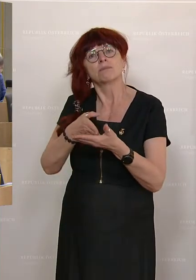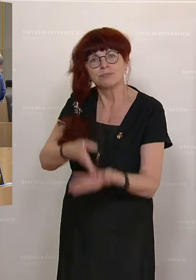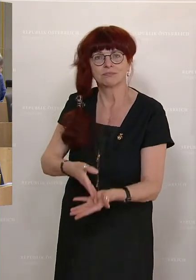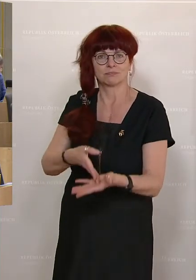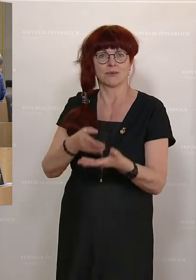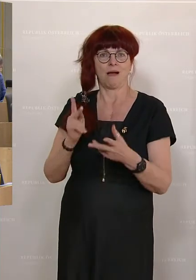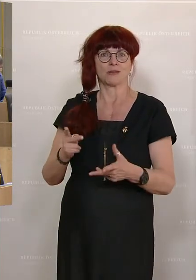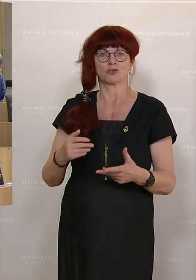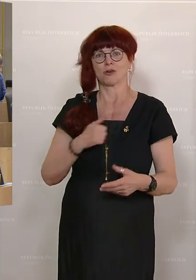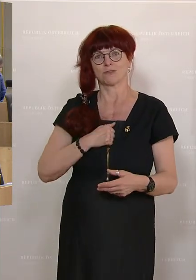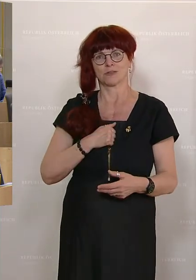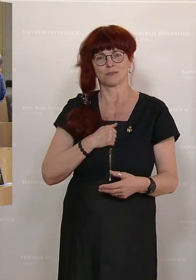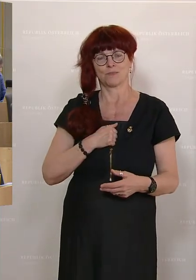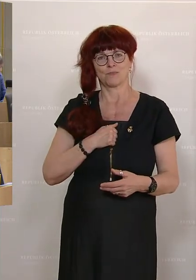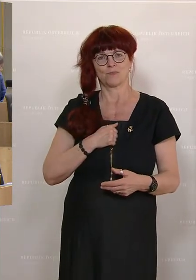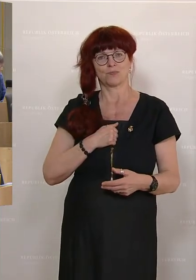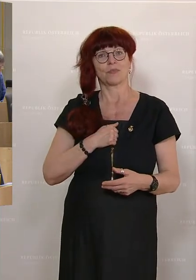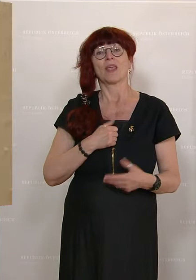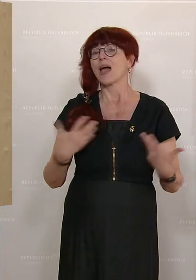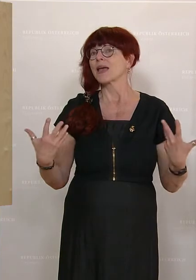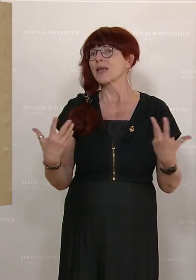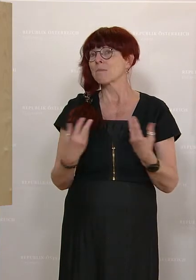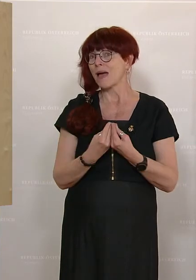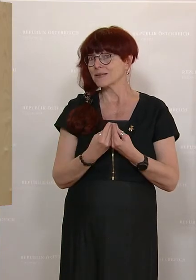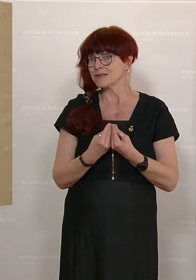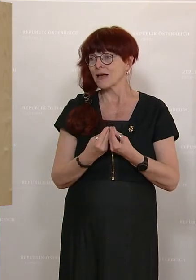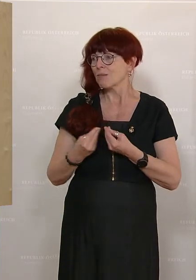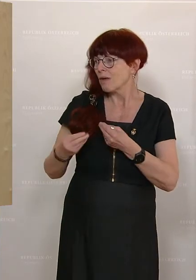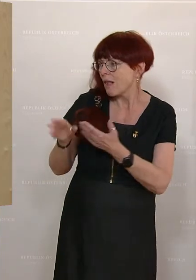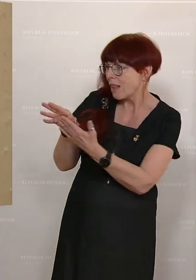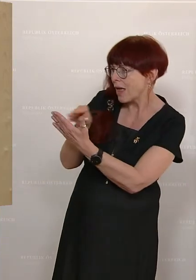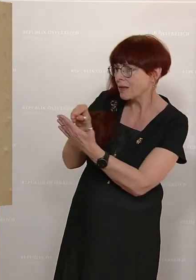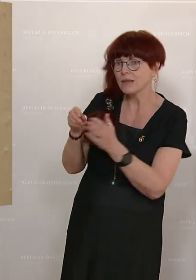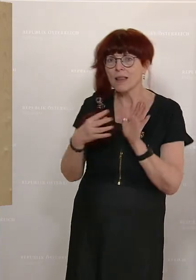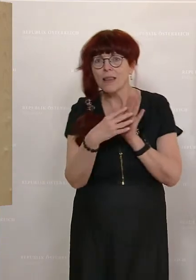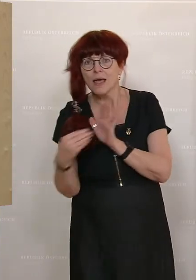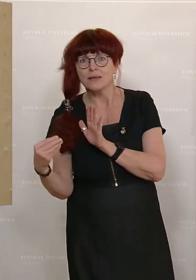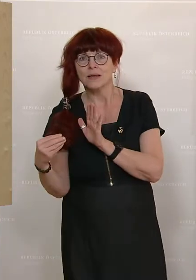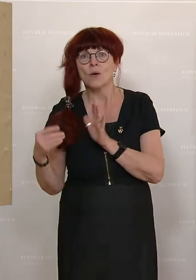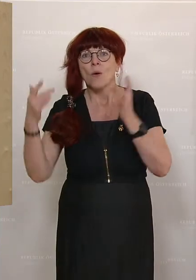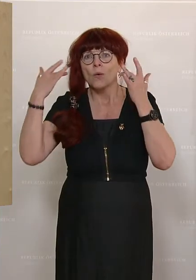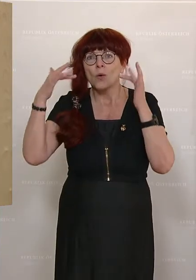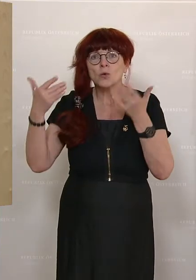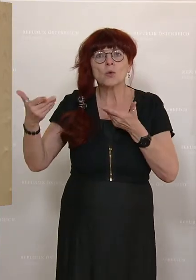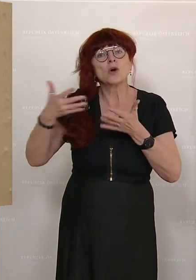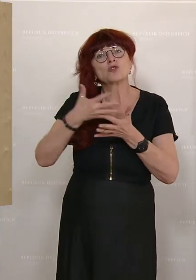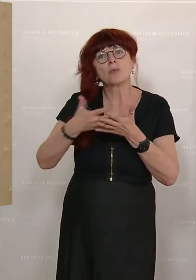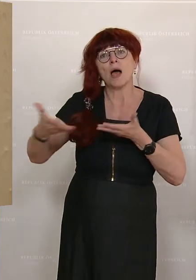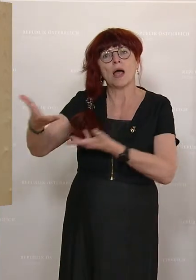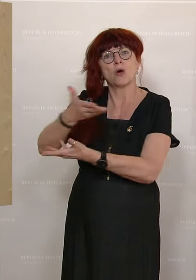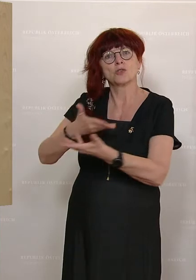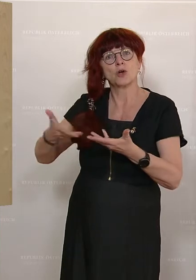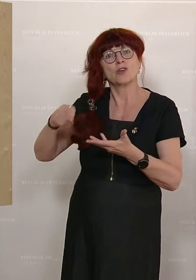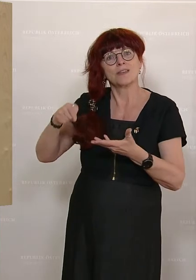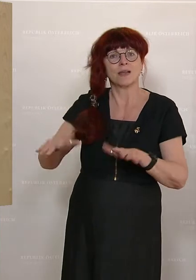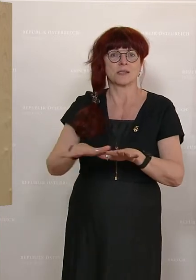Und eines möchte ich auch dazu sagen, gemeinsam voneinander zu lernen im Austausch von Kultur und Sprache. Das